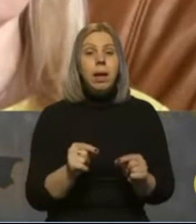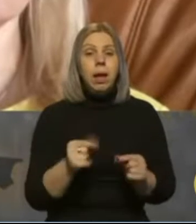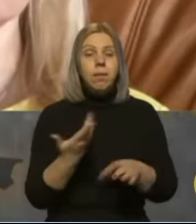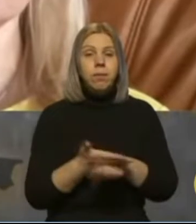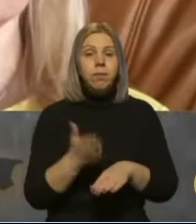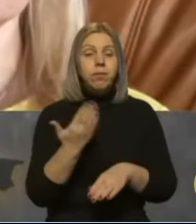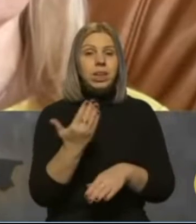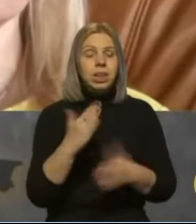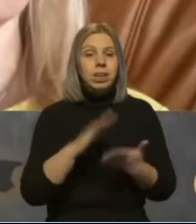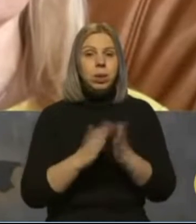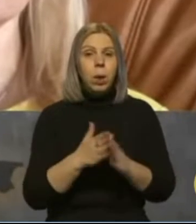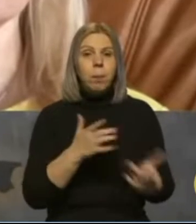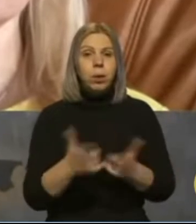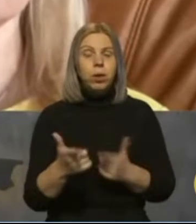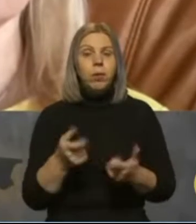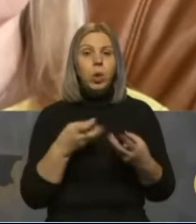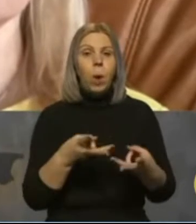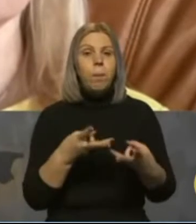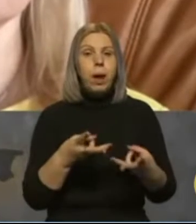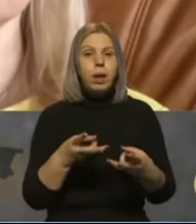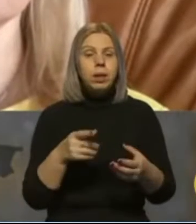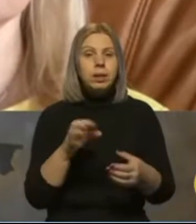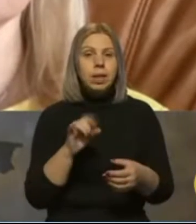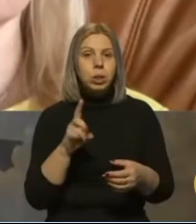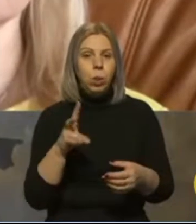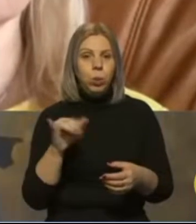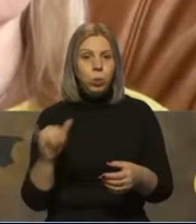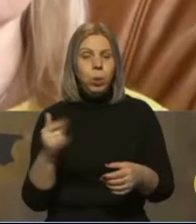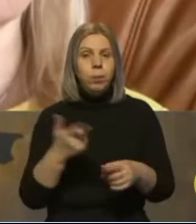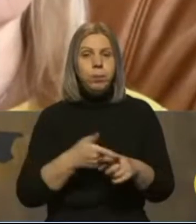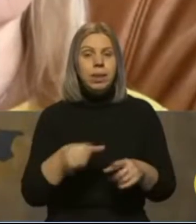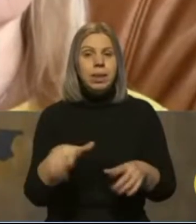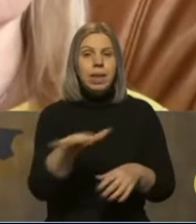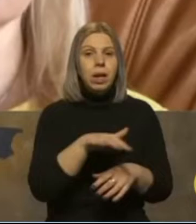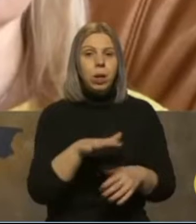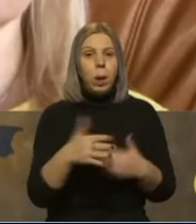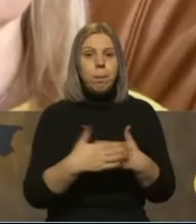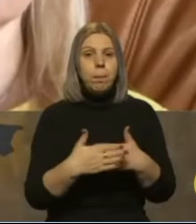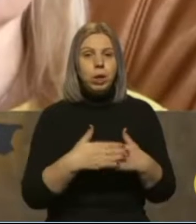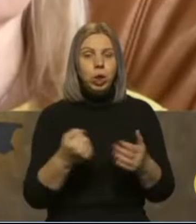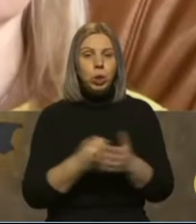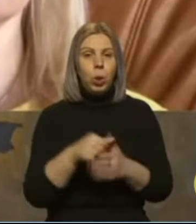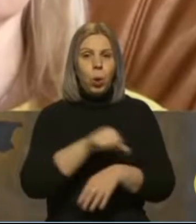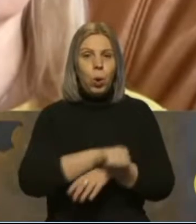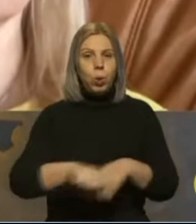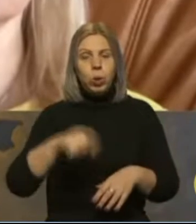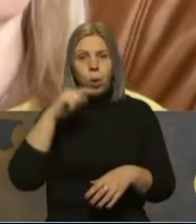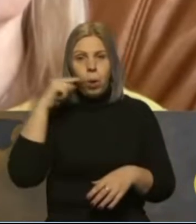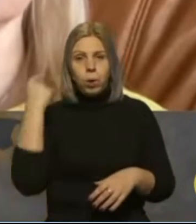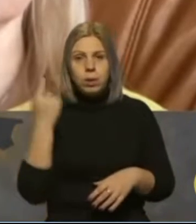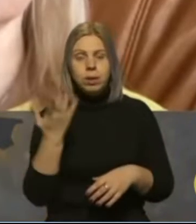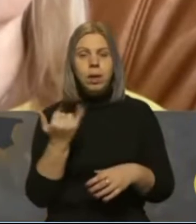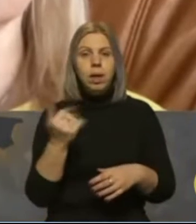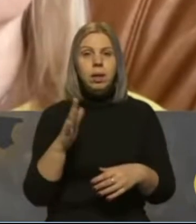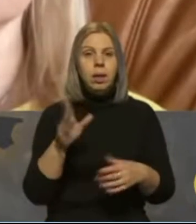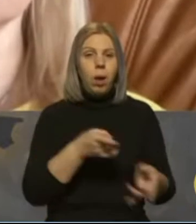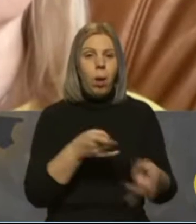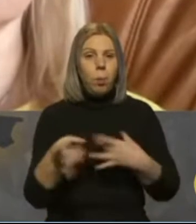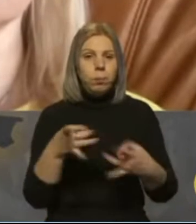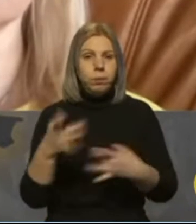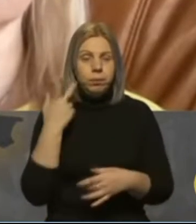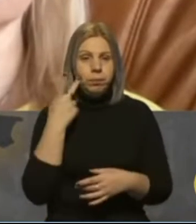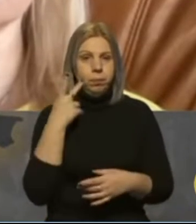найважча ситуація у підготовці до опалювального сезону, якщо ми говоримо про ті території, які ближче до кордону з Росією, які піддаються